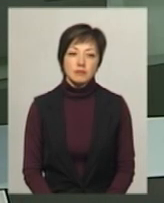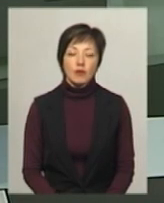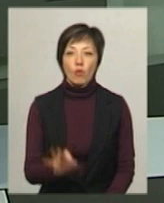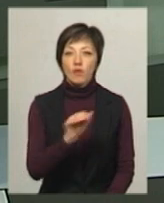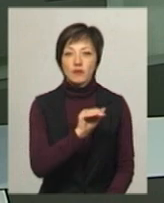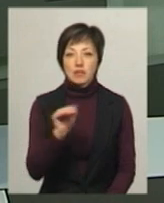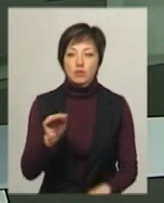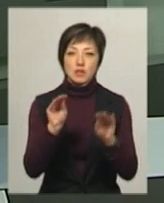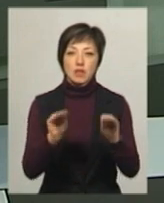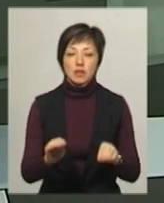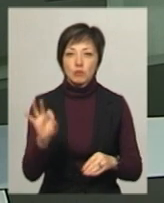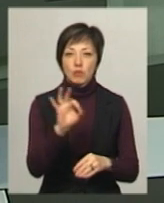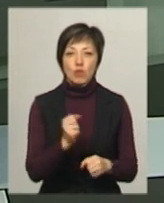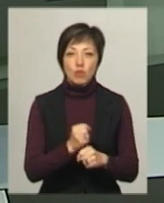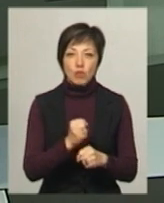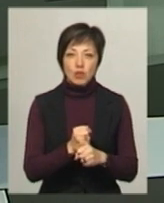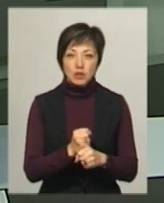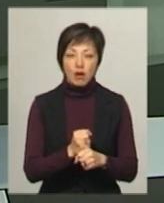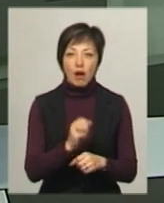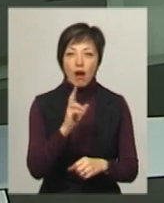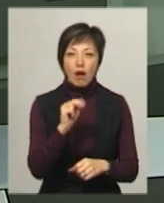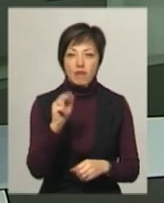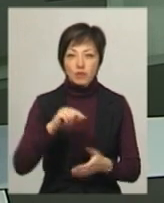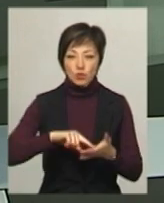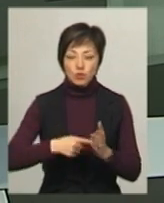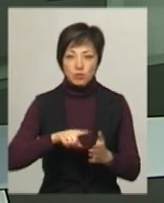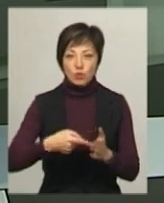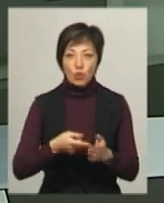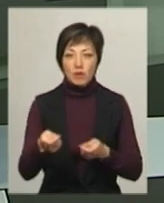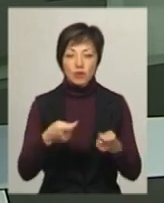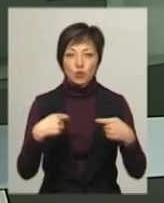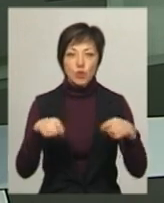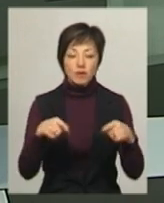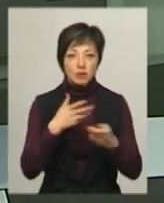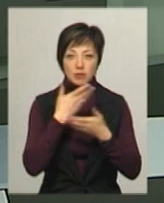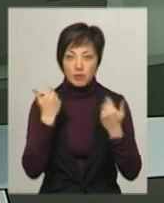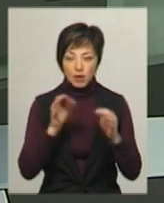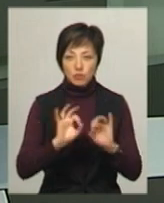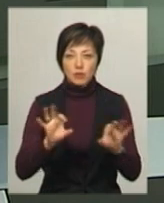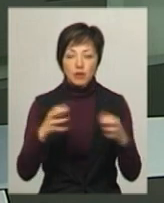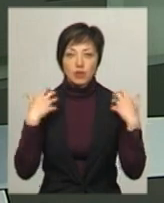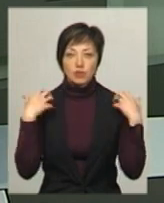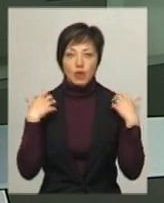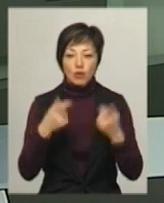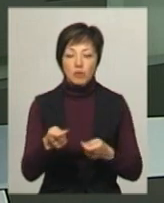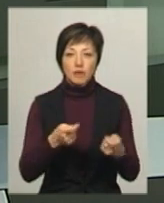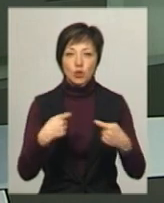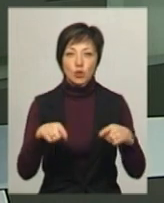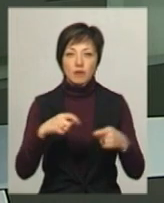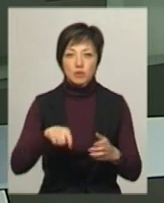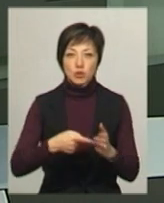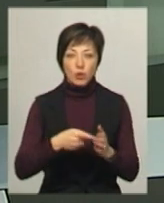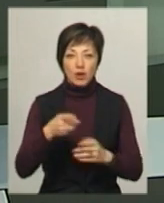Офіційної статистики щодо роботи кавових точок в міському управлінні торгівлі не ведуть, розповідає начальник управління торгівлі